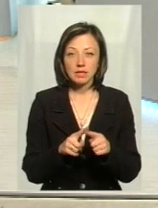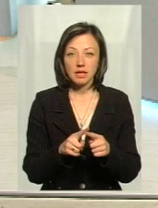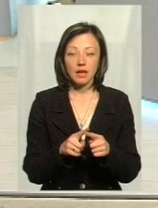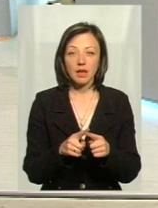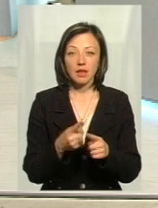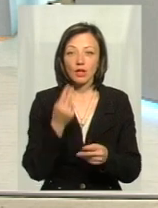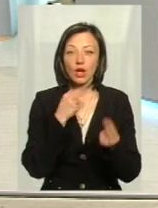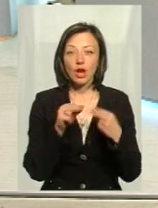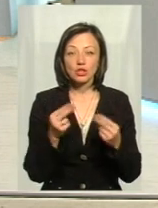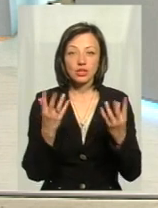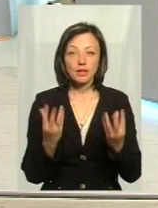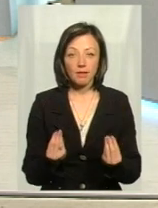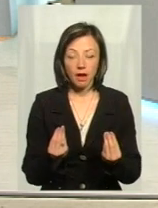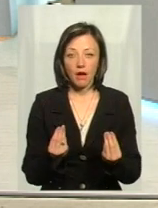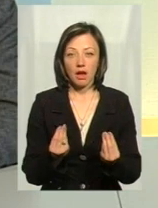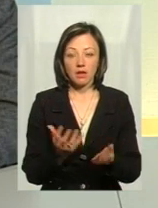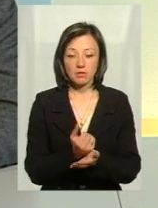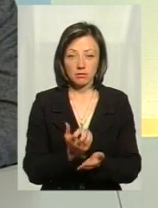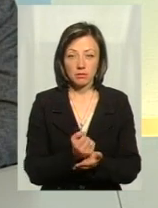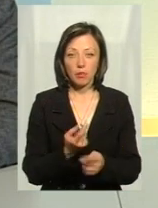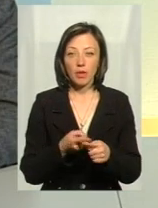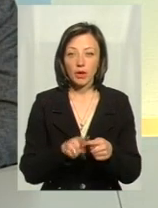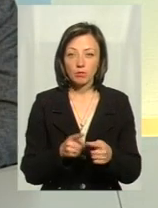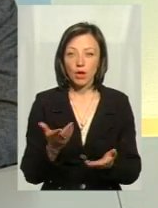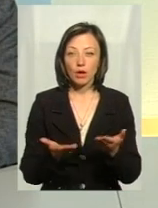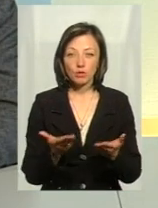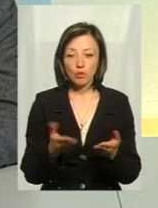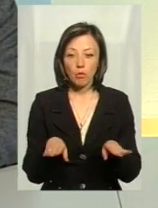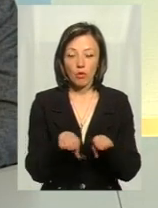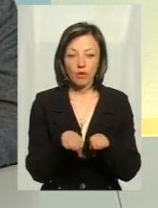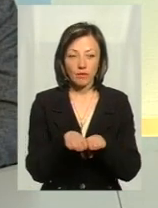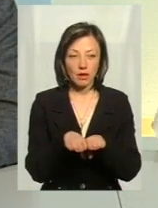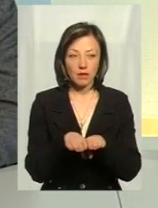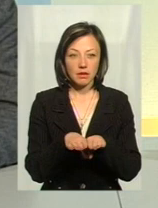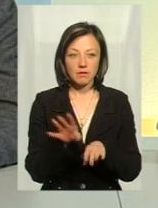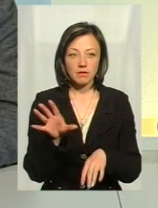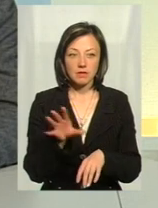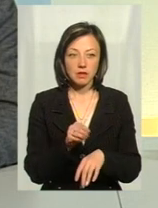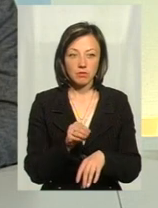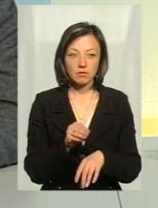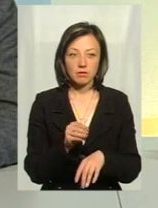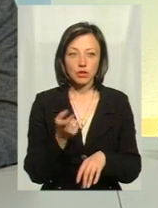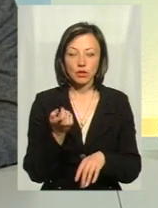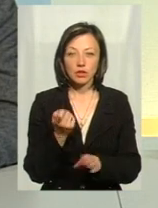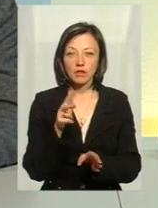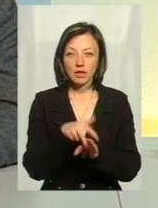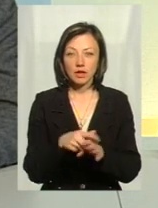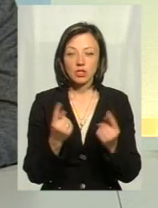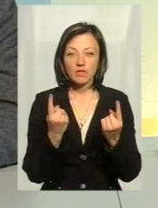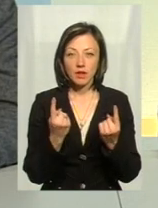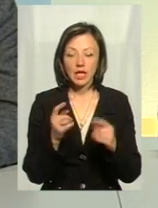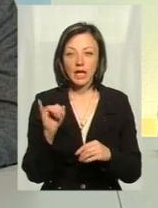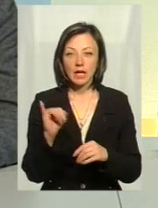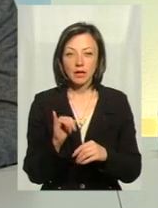рибні дні, як вони кажуть. Поэтому, якщо брати в порівнянні це все, то трошки навантаження велике.